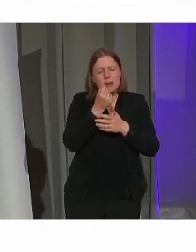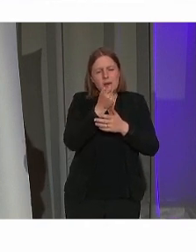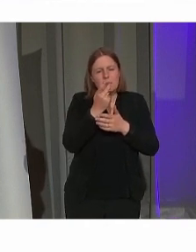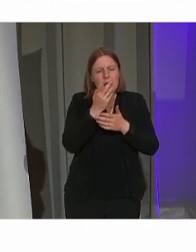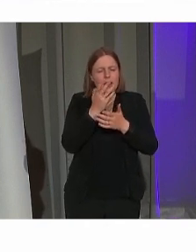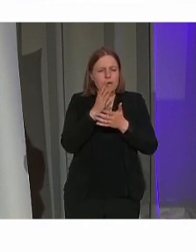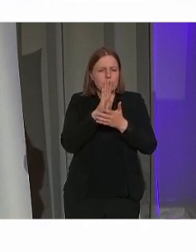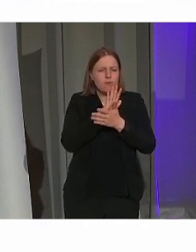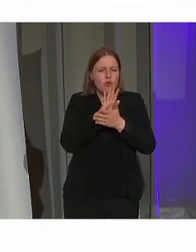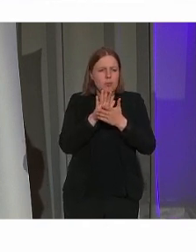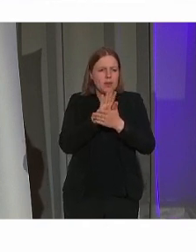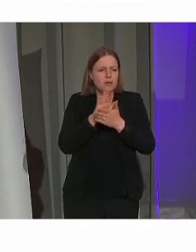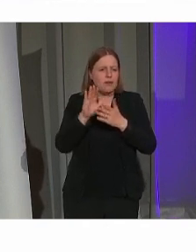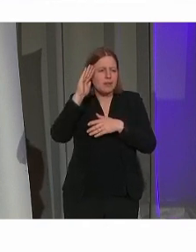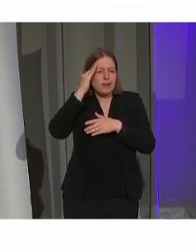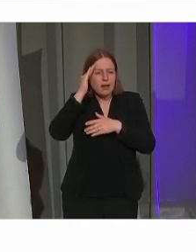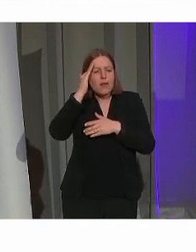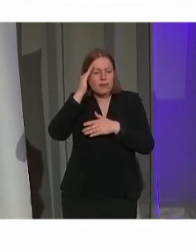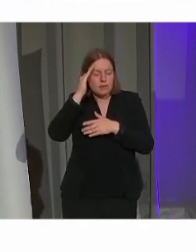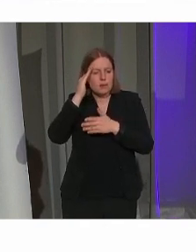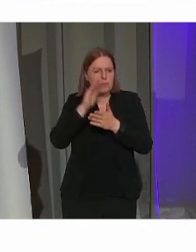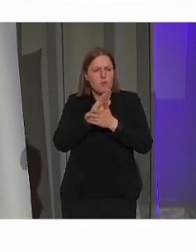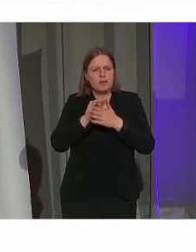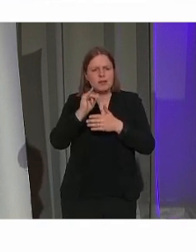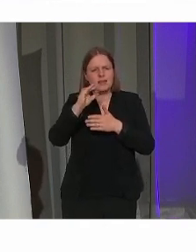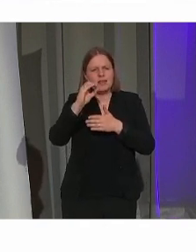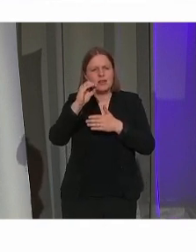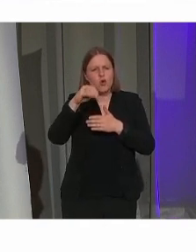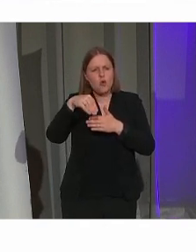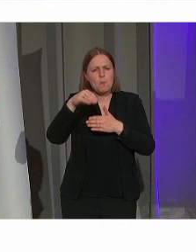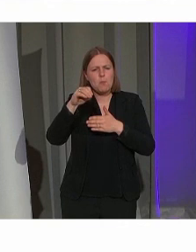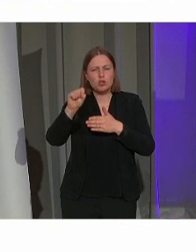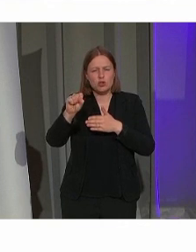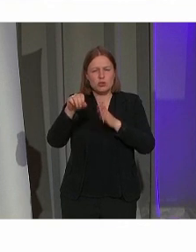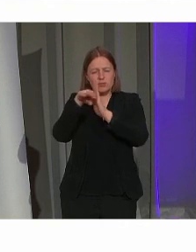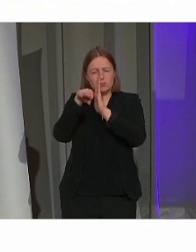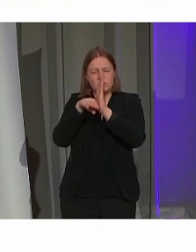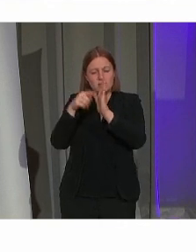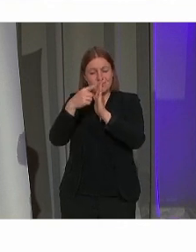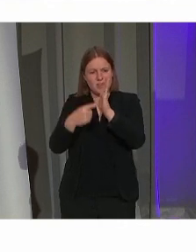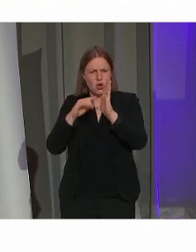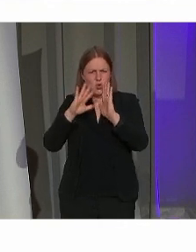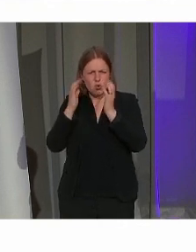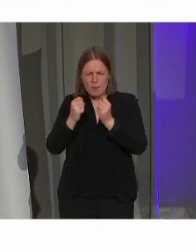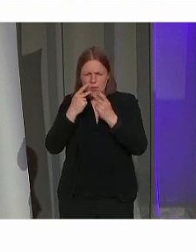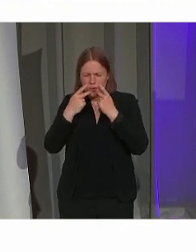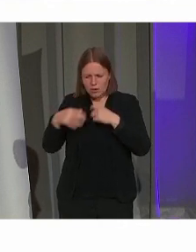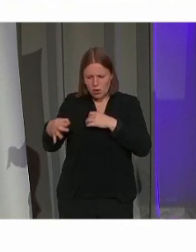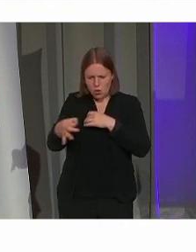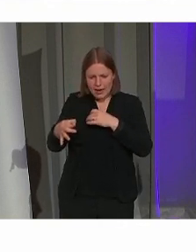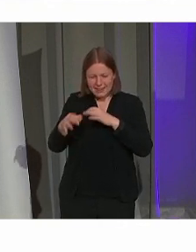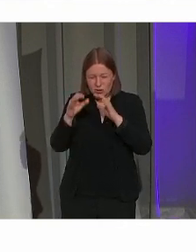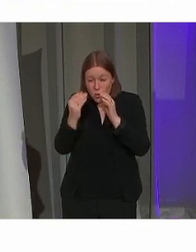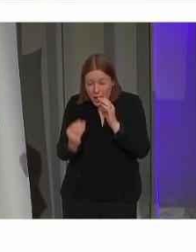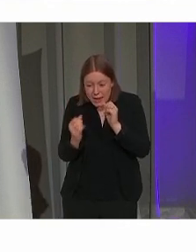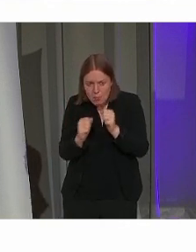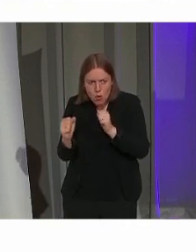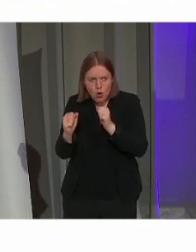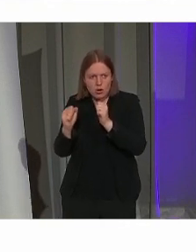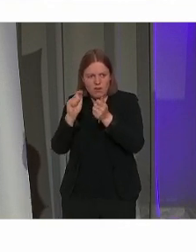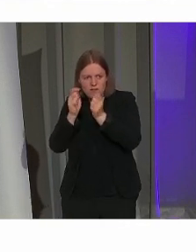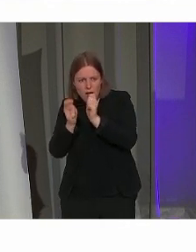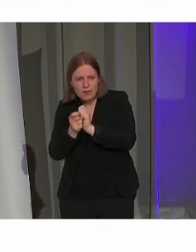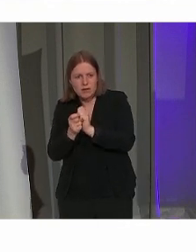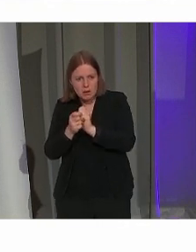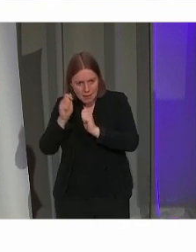ICOMOS criteria en zo verder, die gaan over hoe doe je zo weinig mogelijk aanpassingen aan een locatie om toch je doelstellingen van